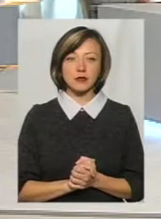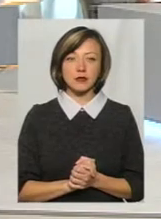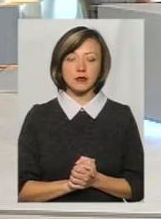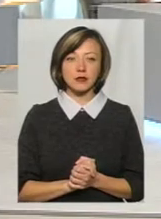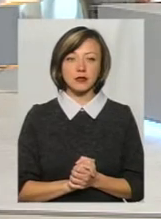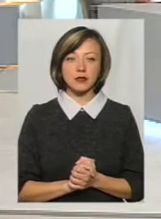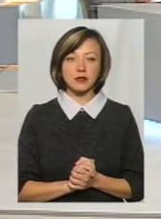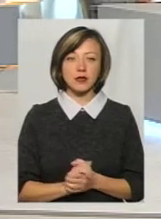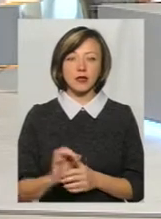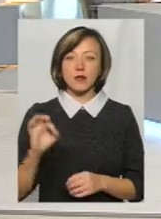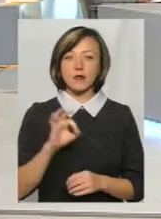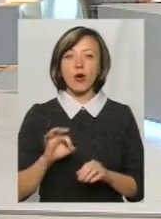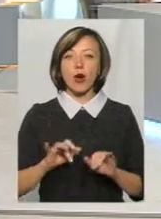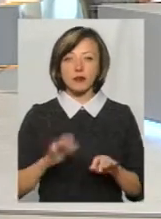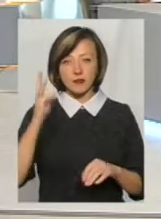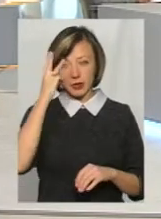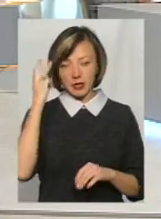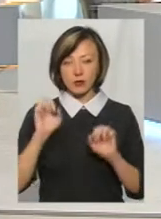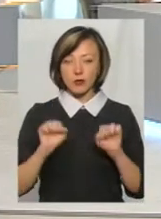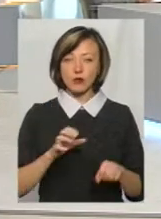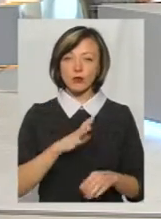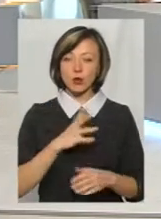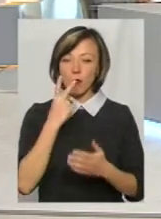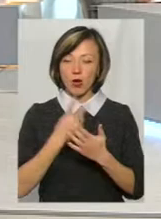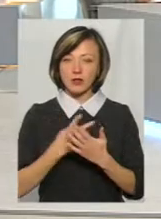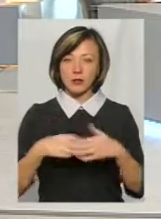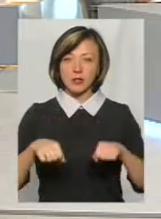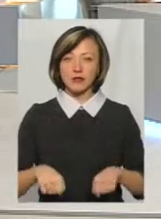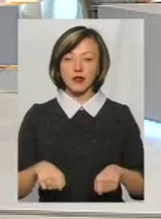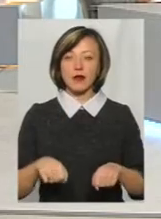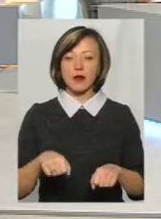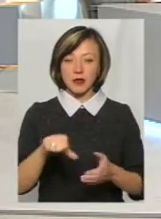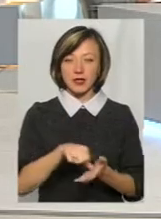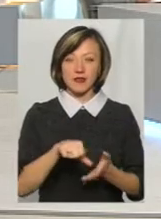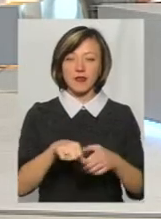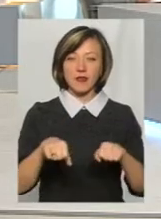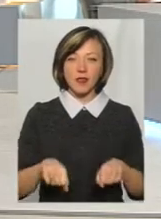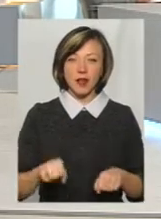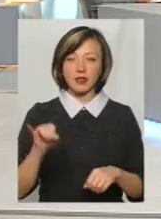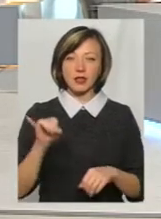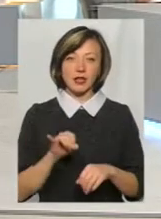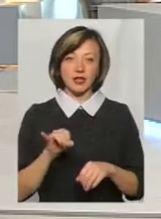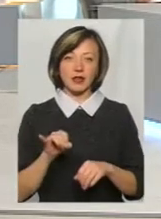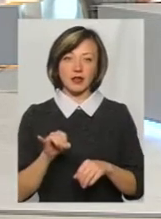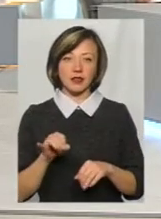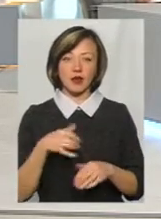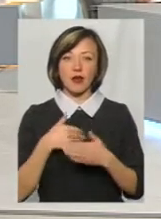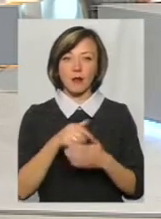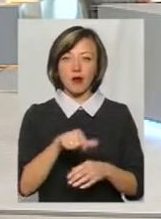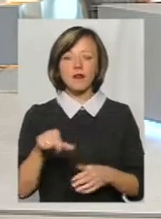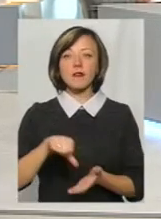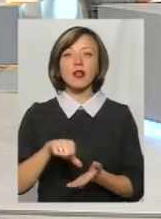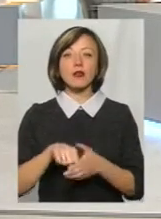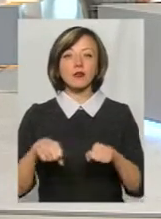акцій, взагалі, в Команіцькому може бути показовою і срозковою, як у представників влади разом з громадською, ми говоримо про акції. А хто був представник